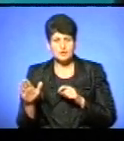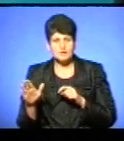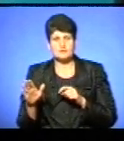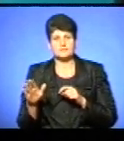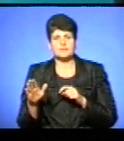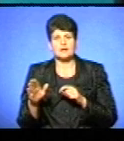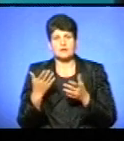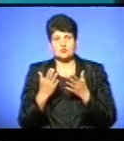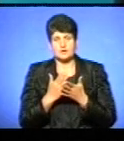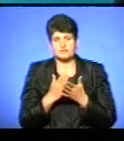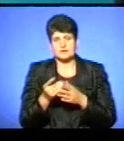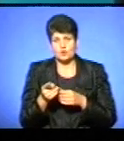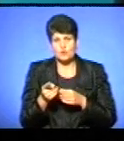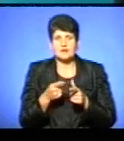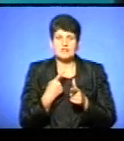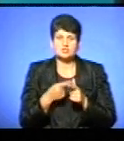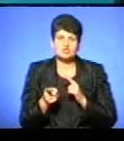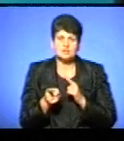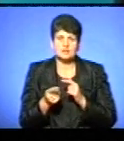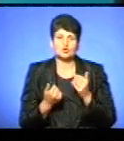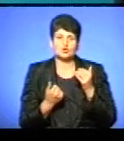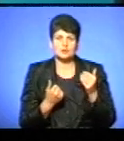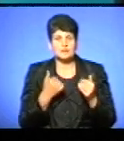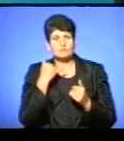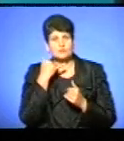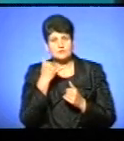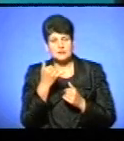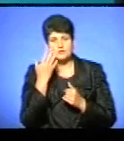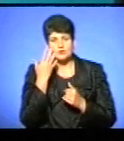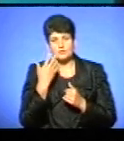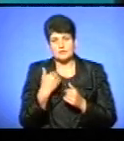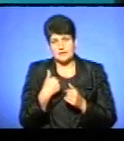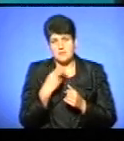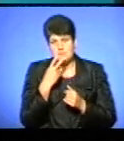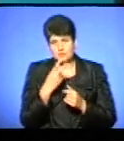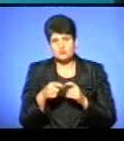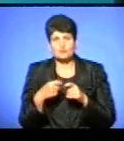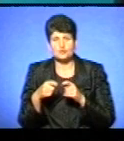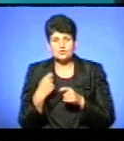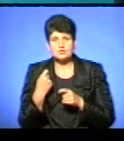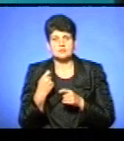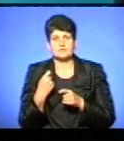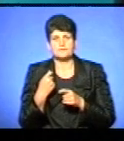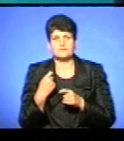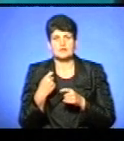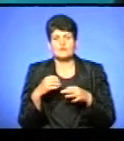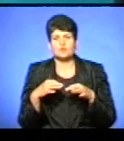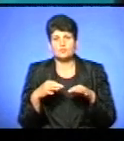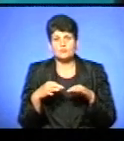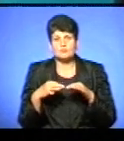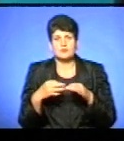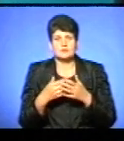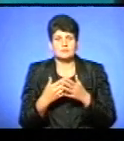ради, якщо ми в Тернополі, чи саме до них телефонувати, коли, особисто, я бачу порушення, і мені автомобіль, так,